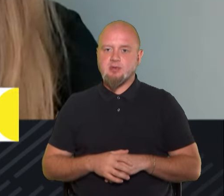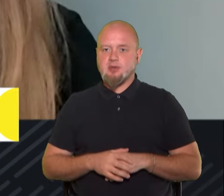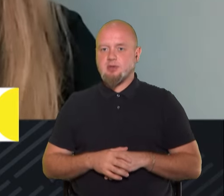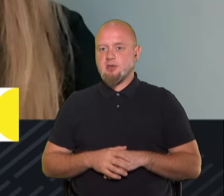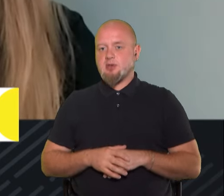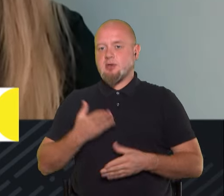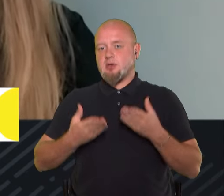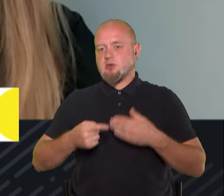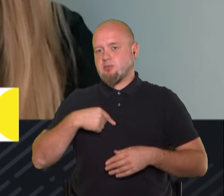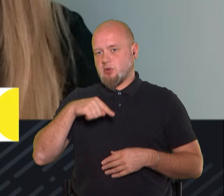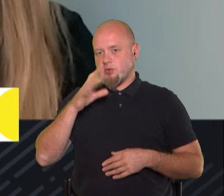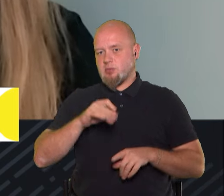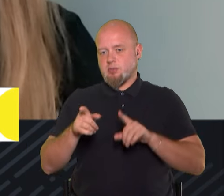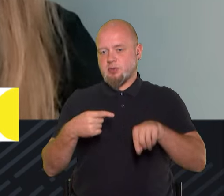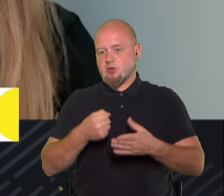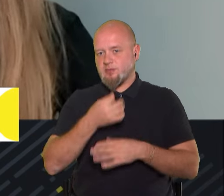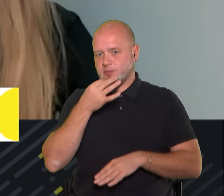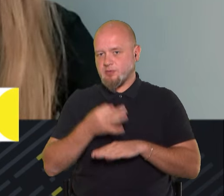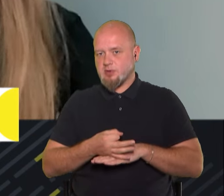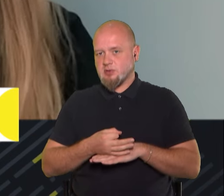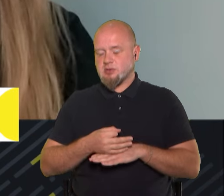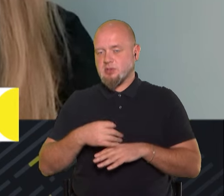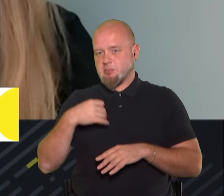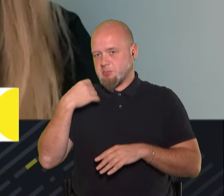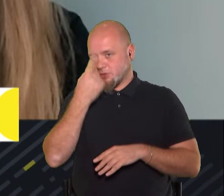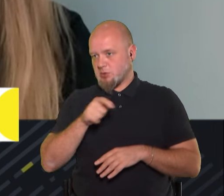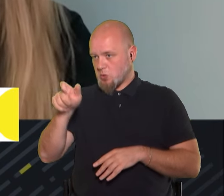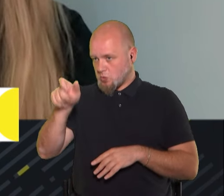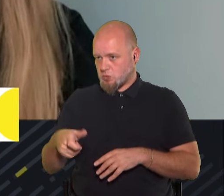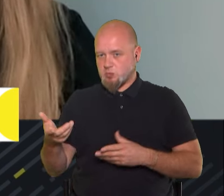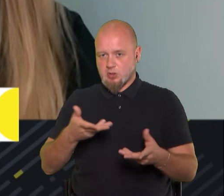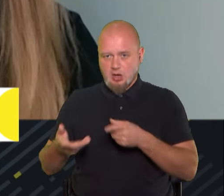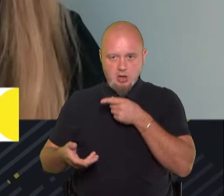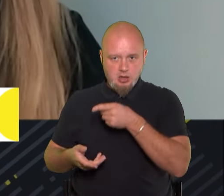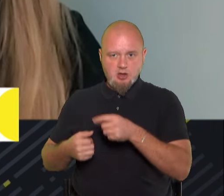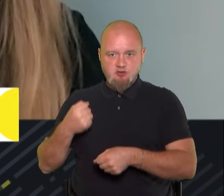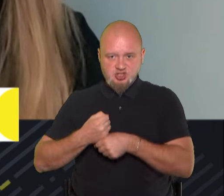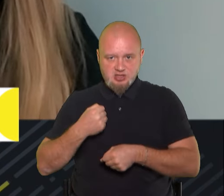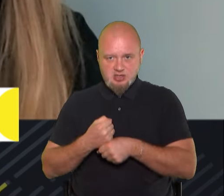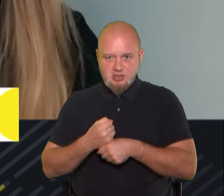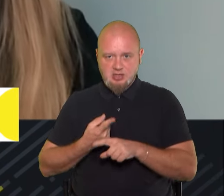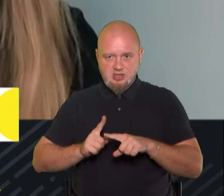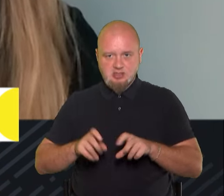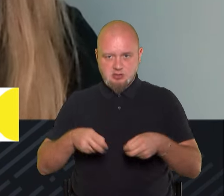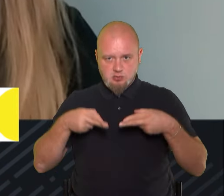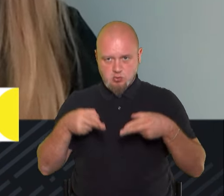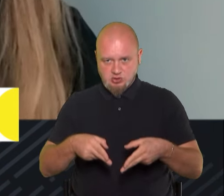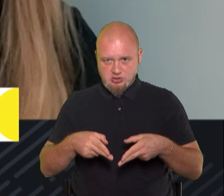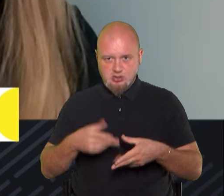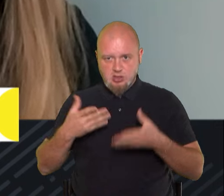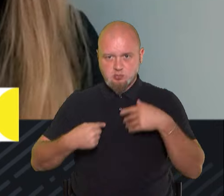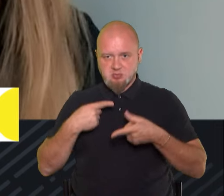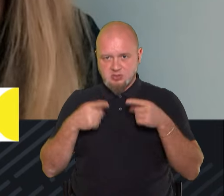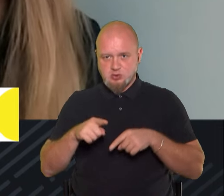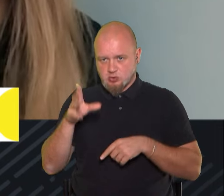Якщо ми говоримо про притягнення до відповідальності, безпосередньо особи, яка чинила цей злочин, якщо